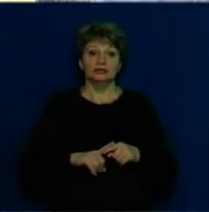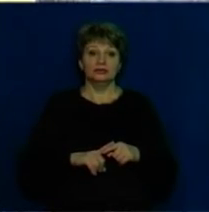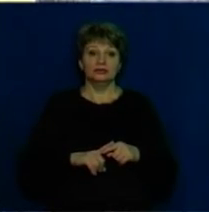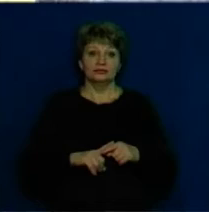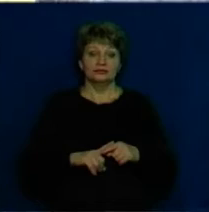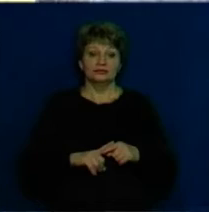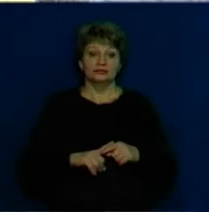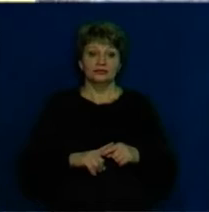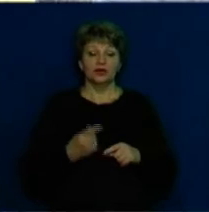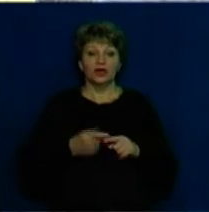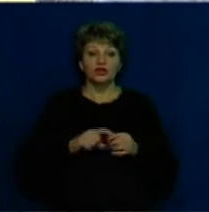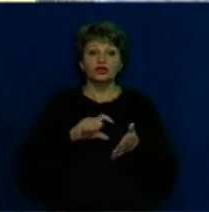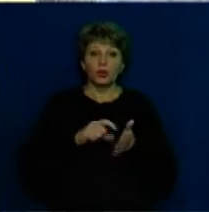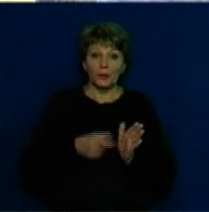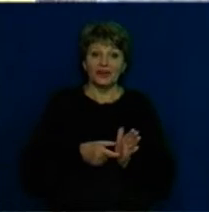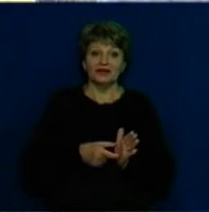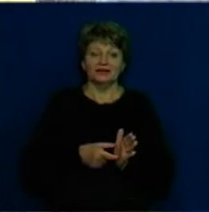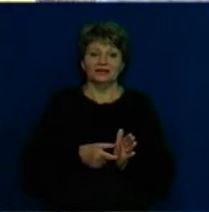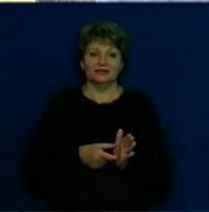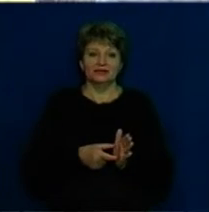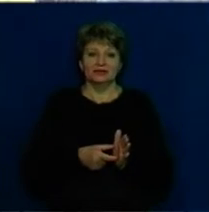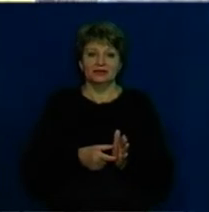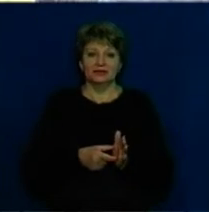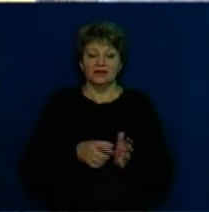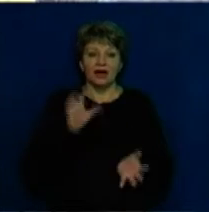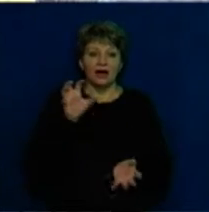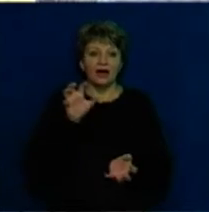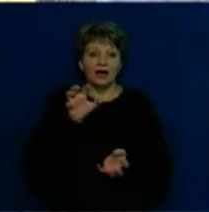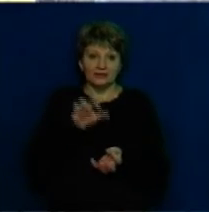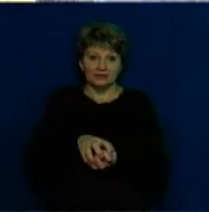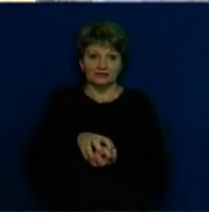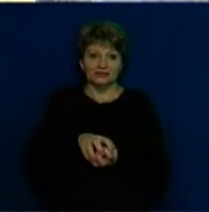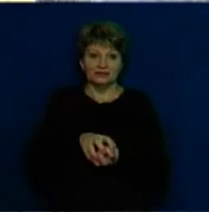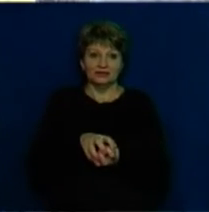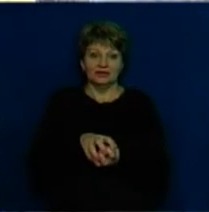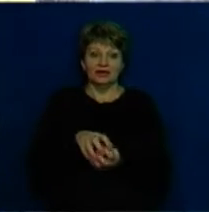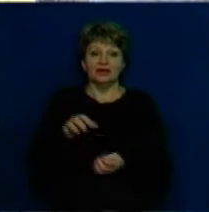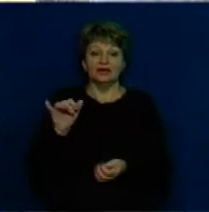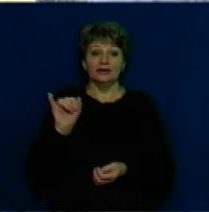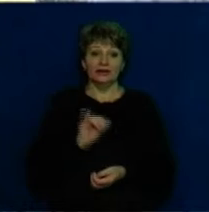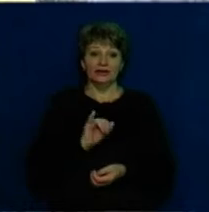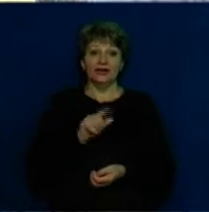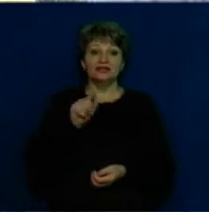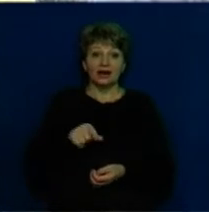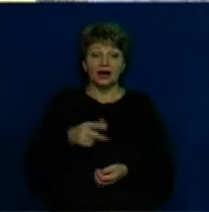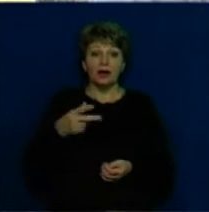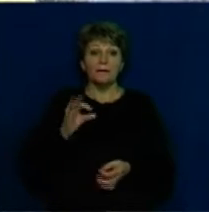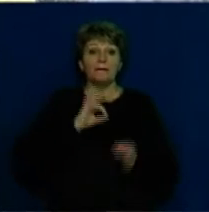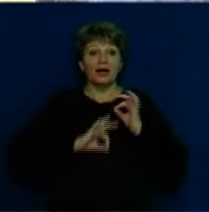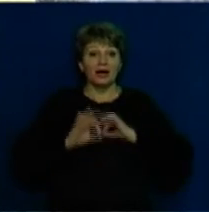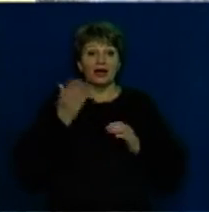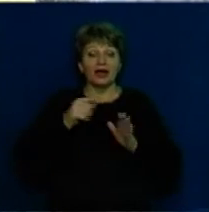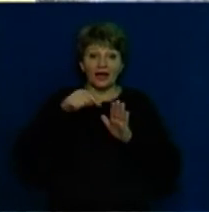цей кубік іклами розкусує. І та вакцина, яка